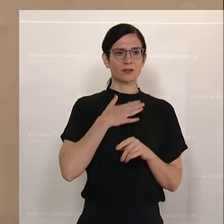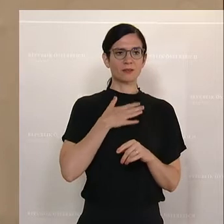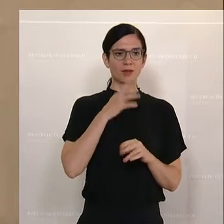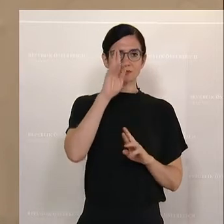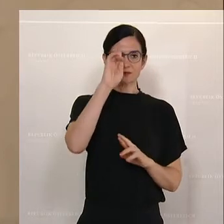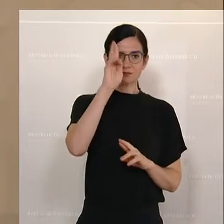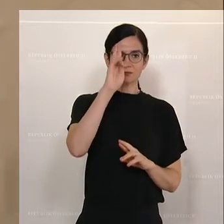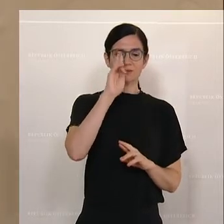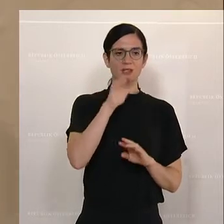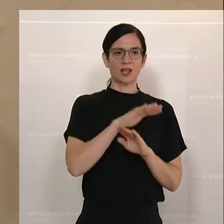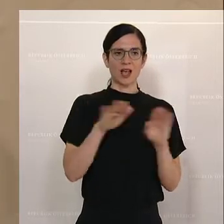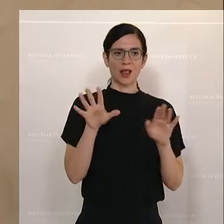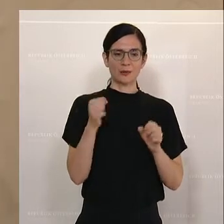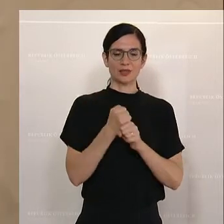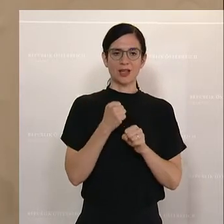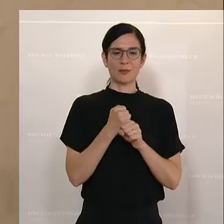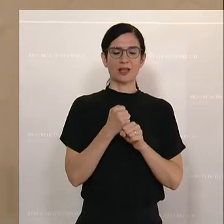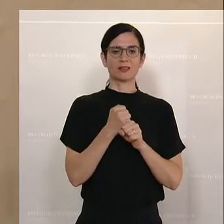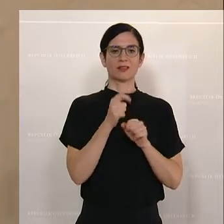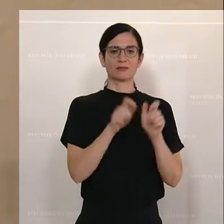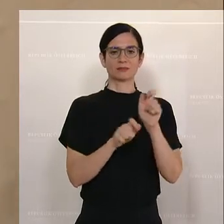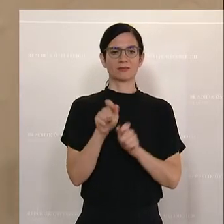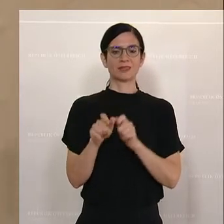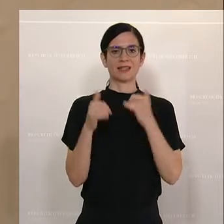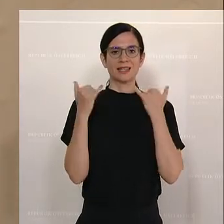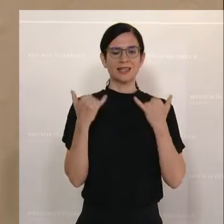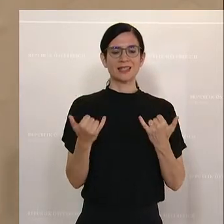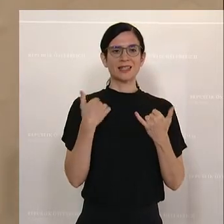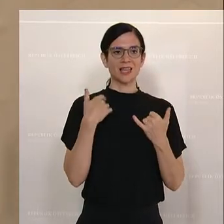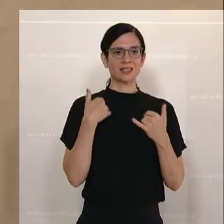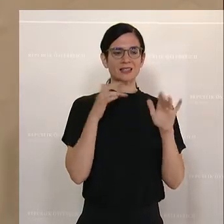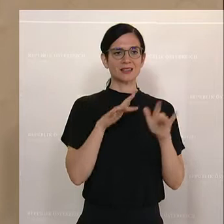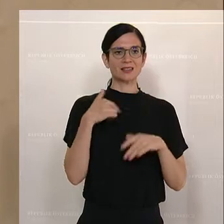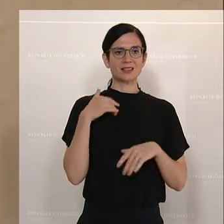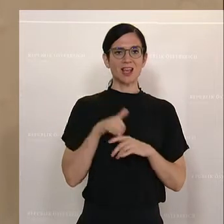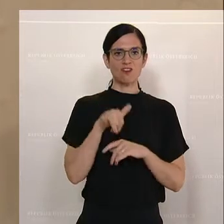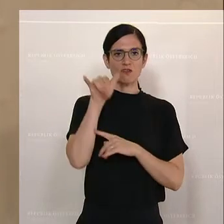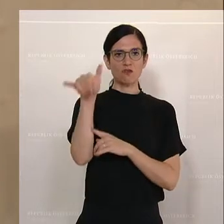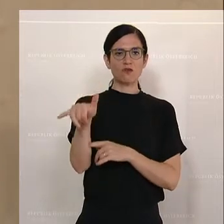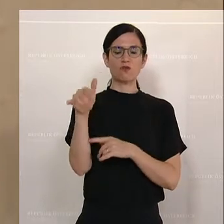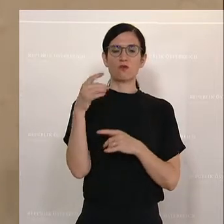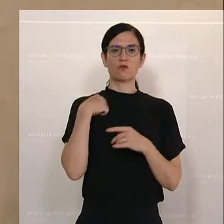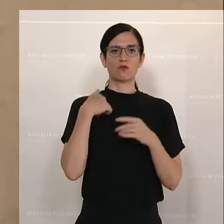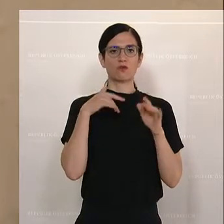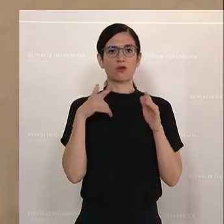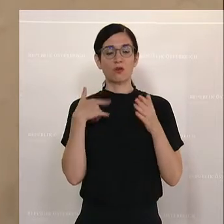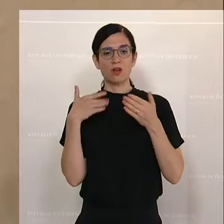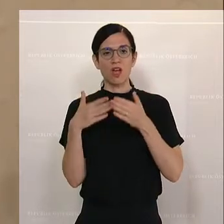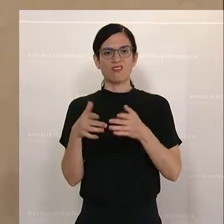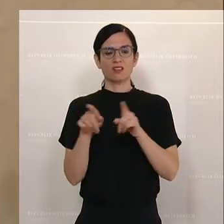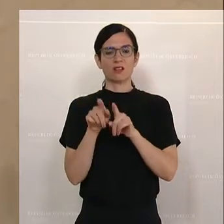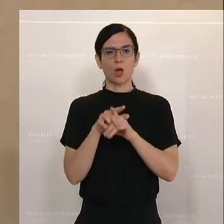Wertschätzung gegenüber allen Mitarbeiterinnen, die jetzt auch auf den Flughäfen und überall in diesen Bereichen auch arbeiten